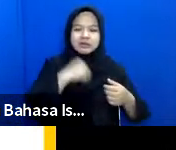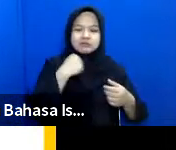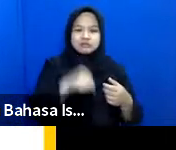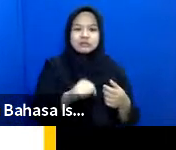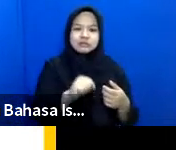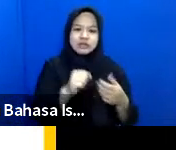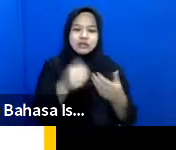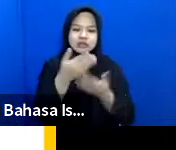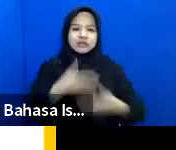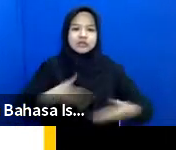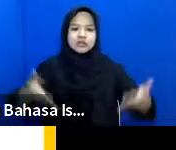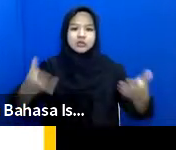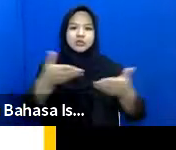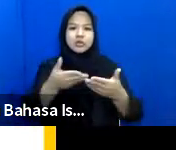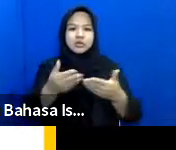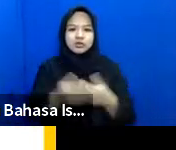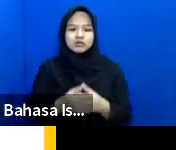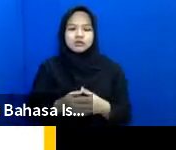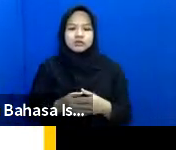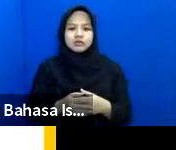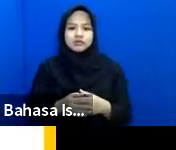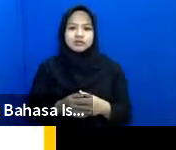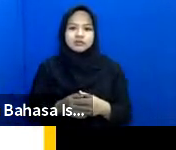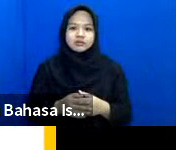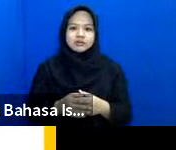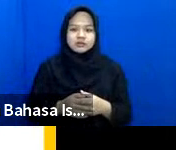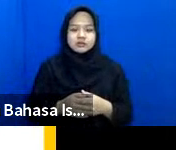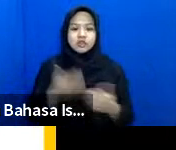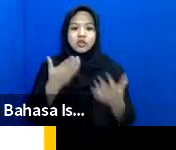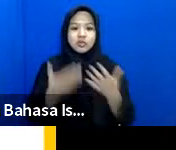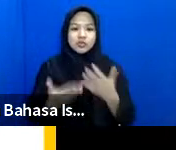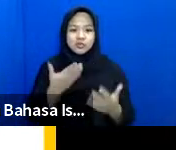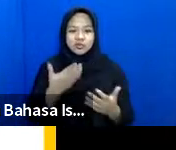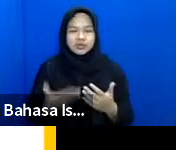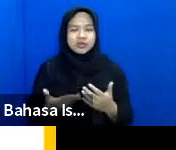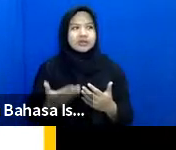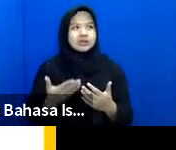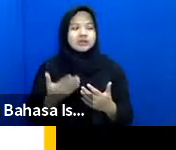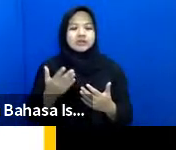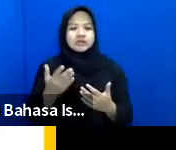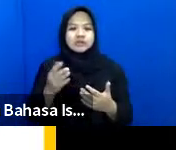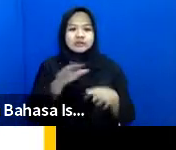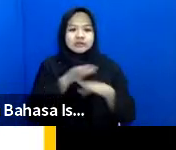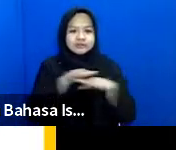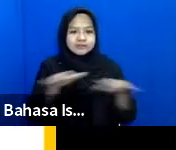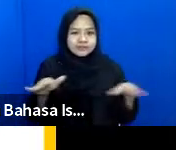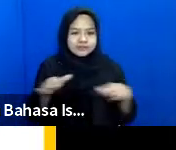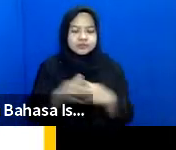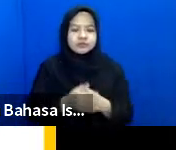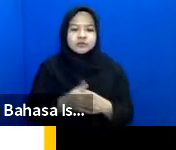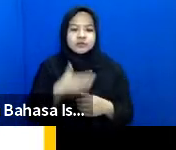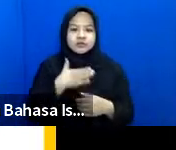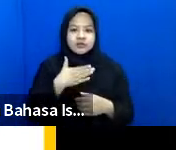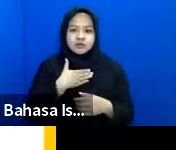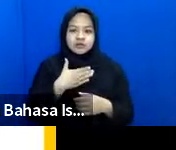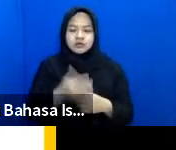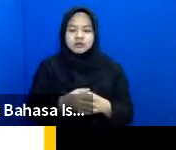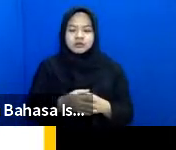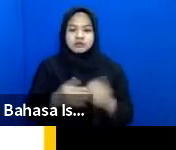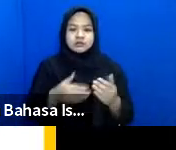lingkungan sekitarnya seperti mungkin sekian dari saya